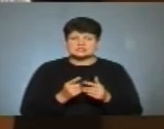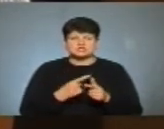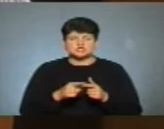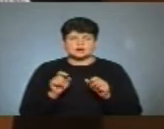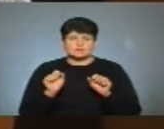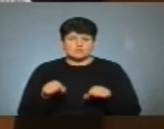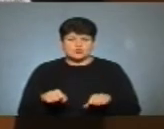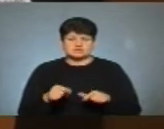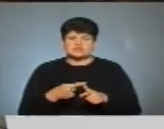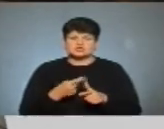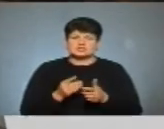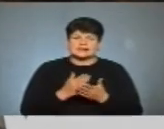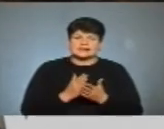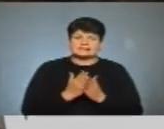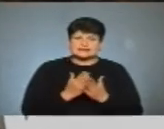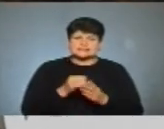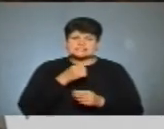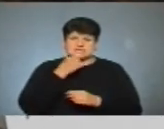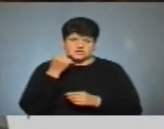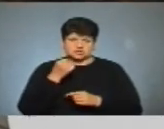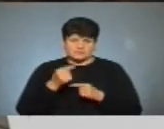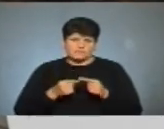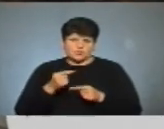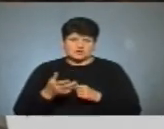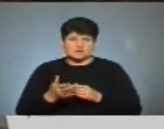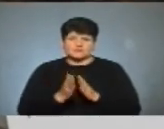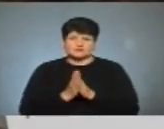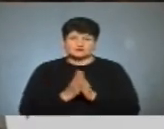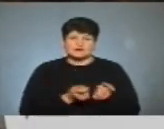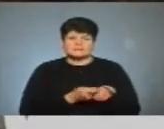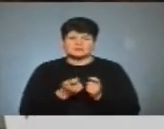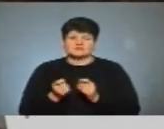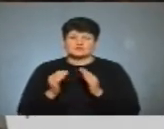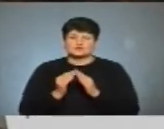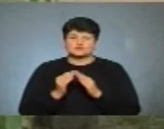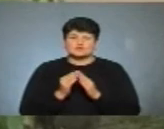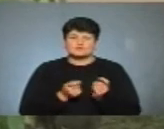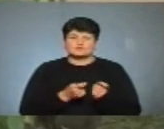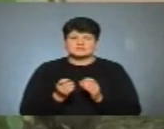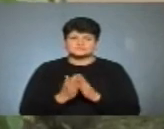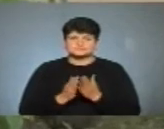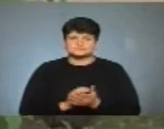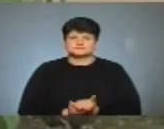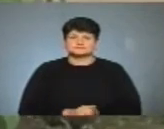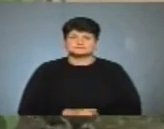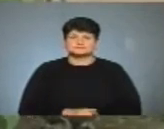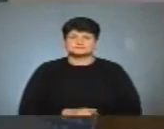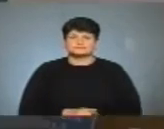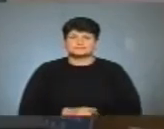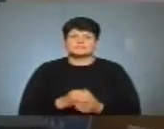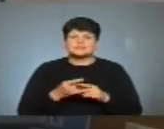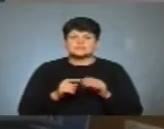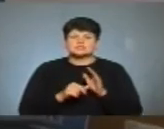є така книга. Старше покоління просять, щоб я їм принесла книгу додому. А це